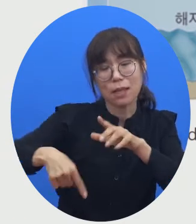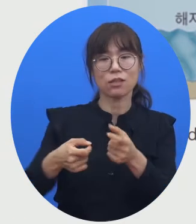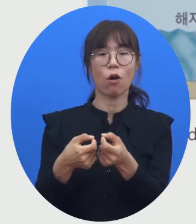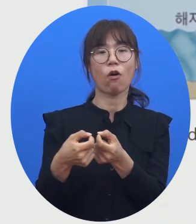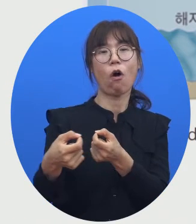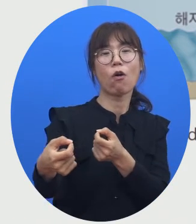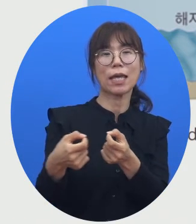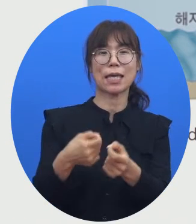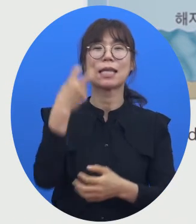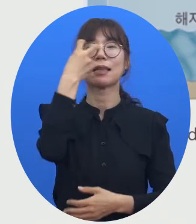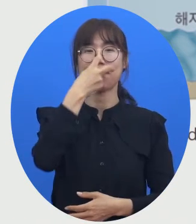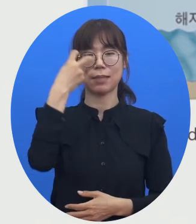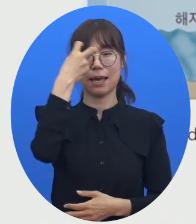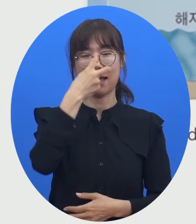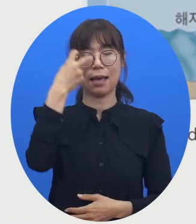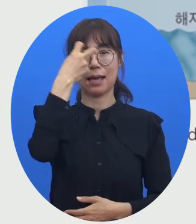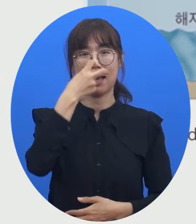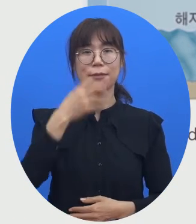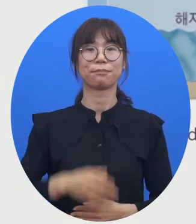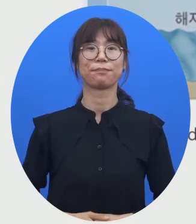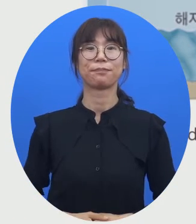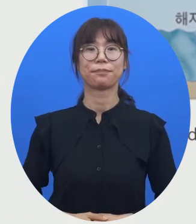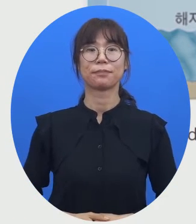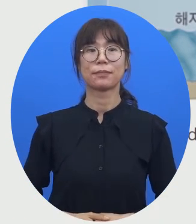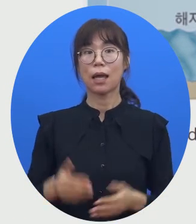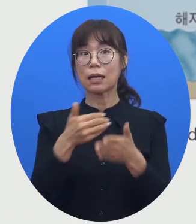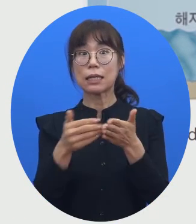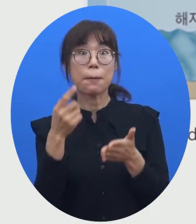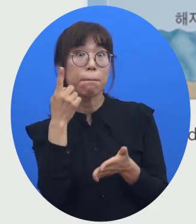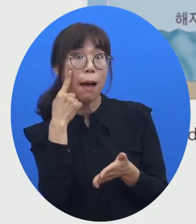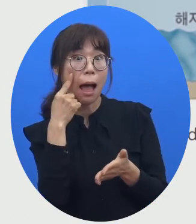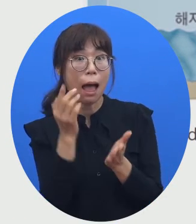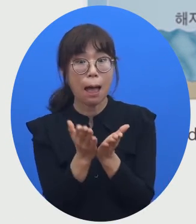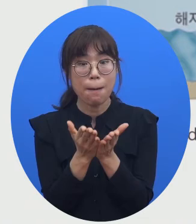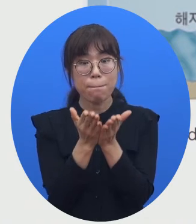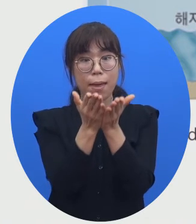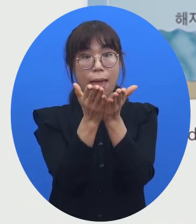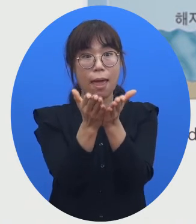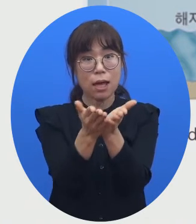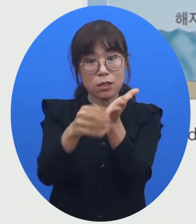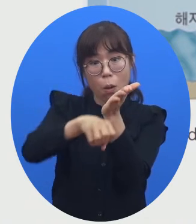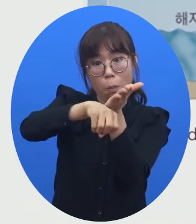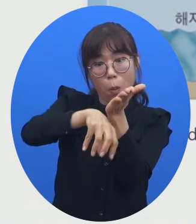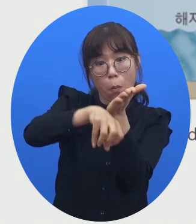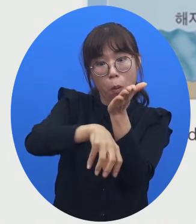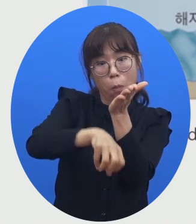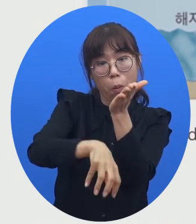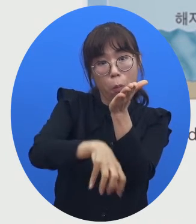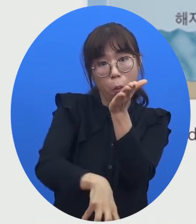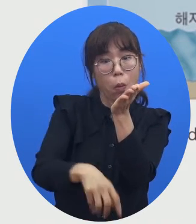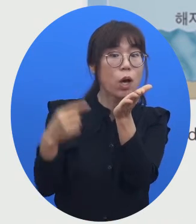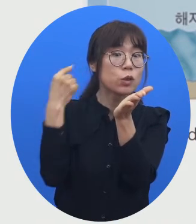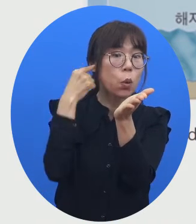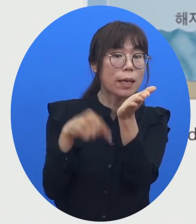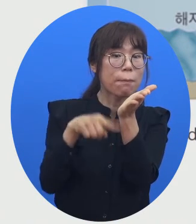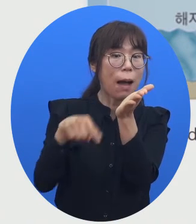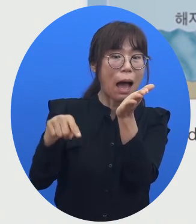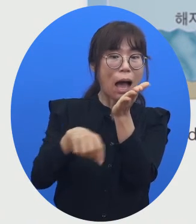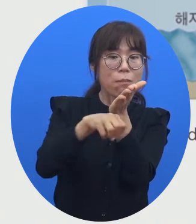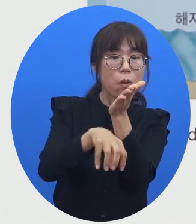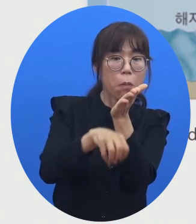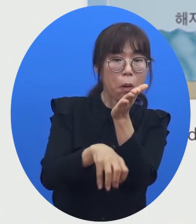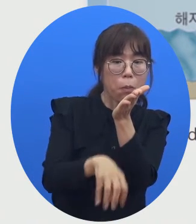것입니다. 그림을 보시면 선박에서 음파를 발생해서 해저 지형